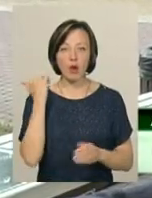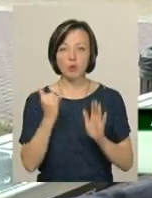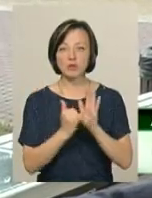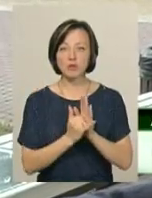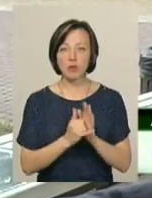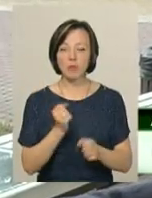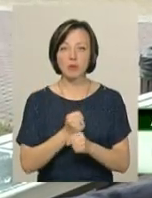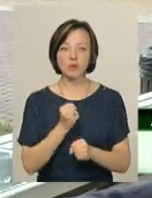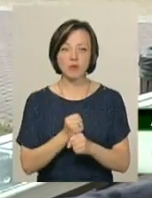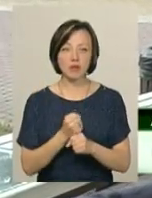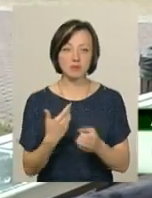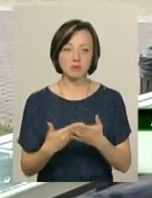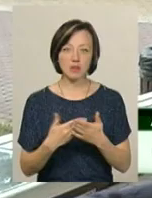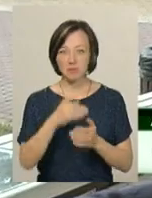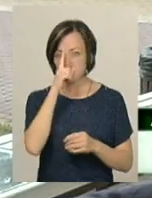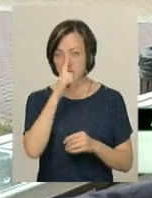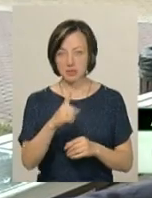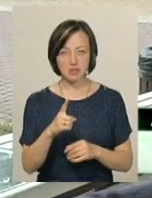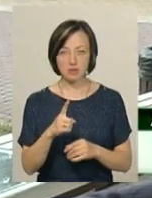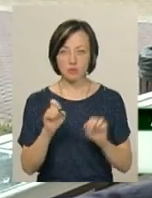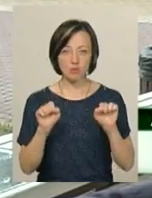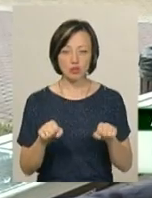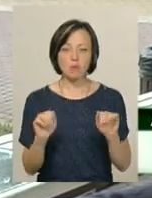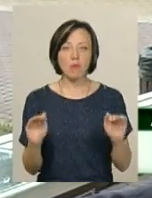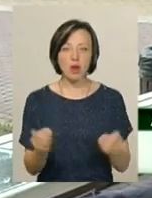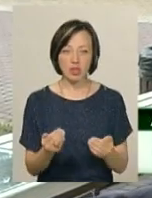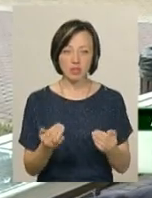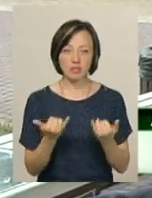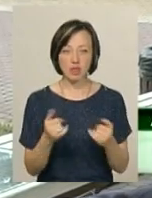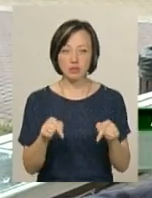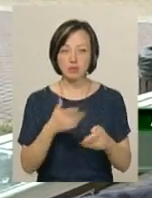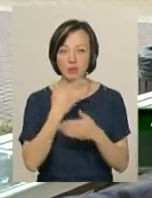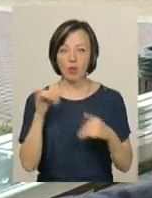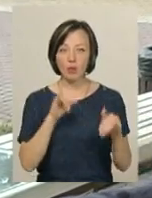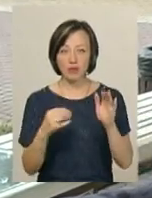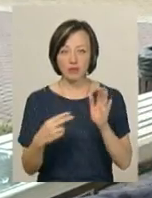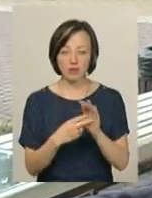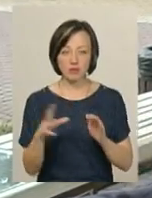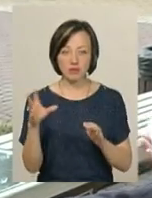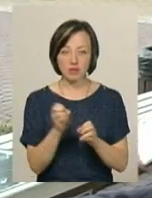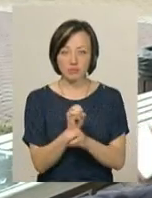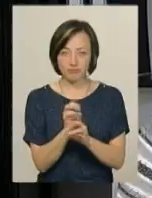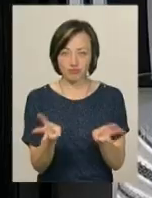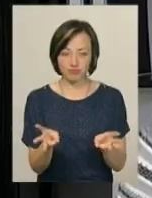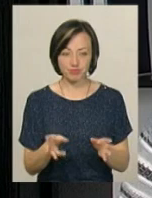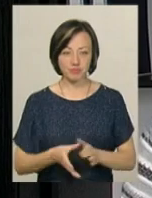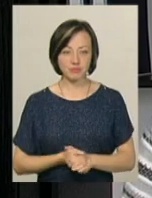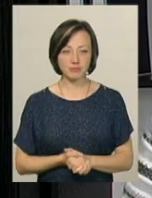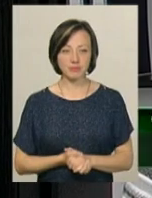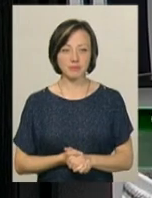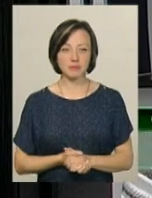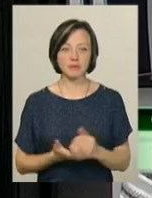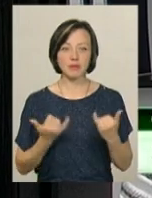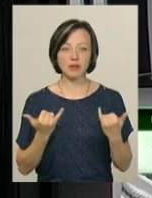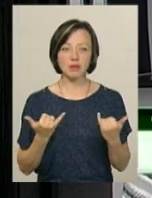буквально вони попрацювали місяць від сили, можливо навіть менше. Тут навіть зараз немає куди його втикнути. Кругом торчать провода. Зараз ми